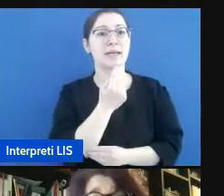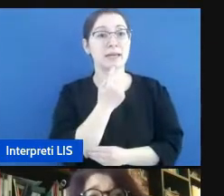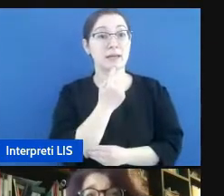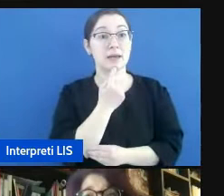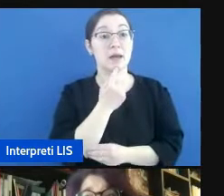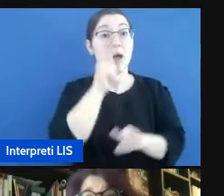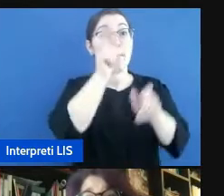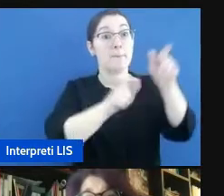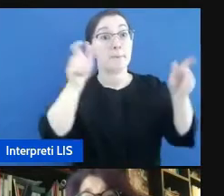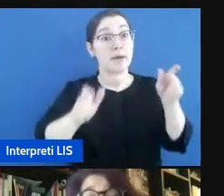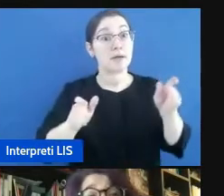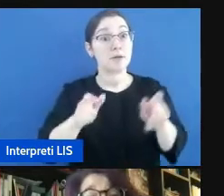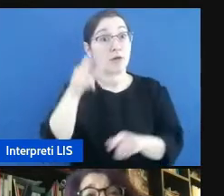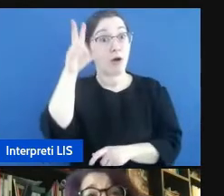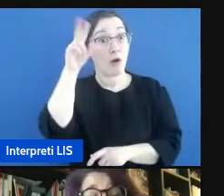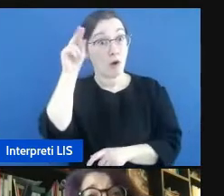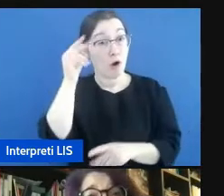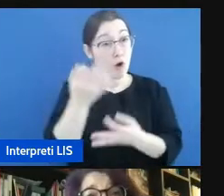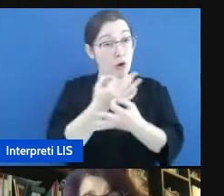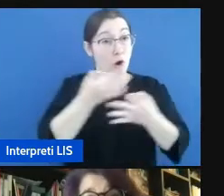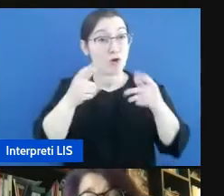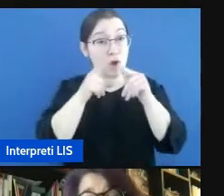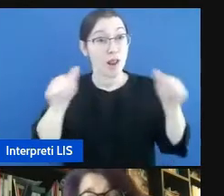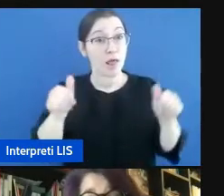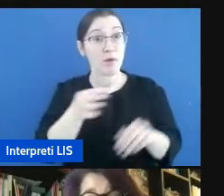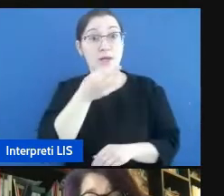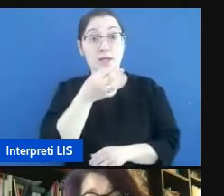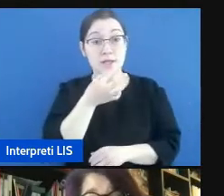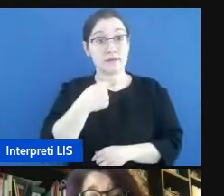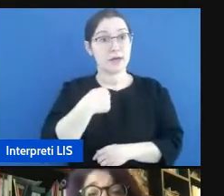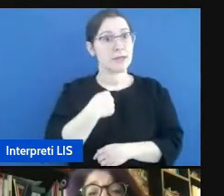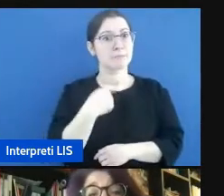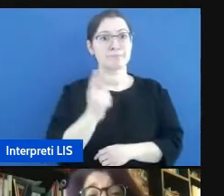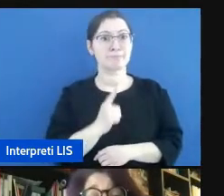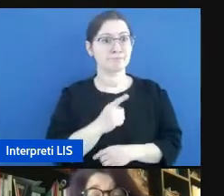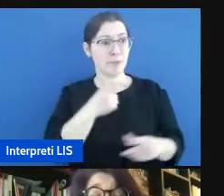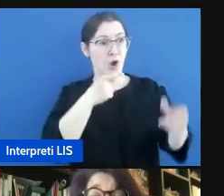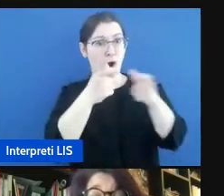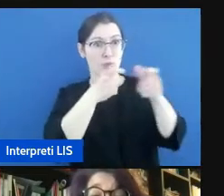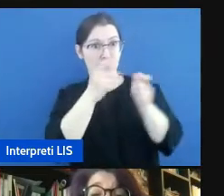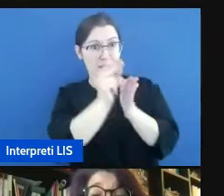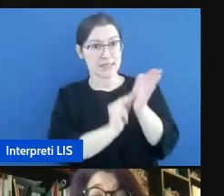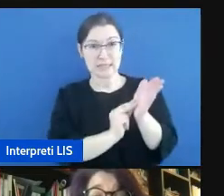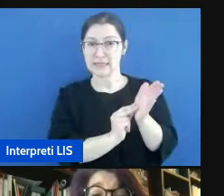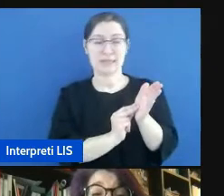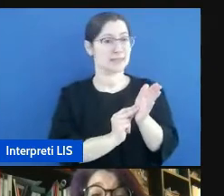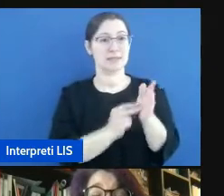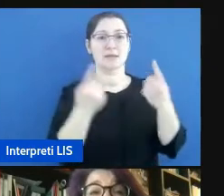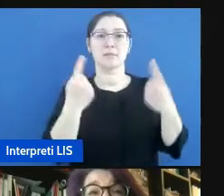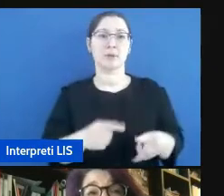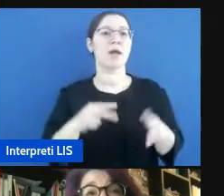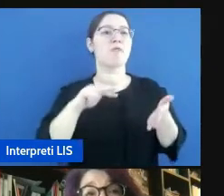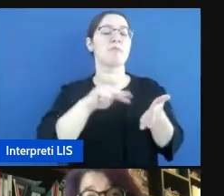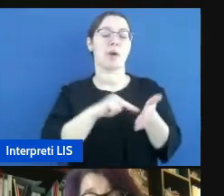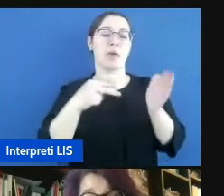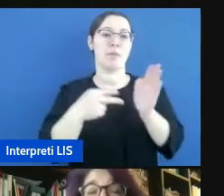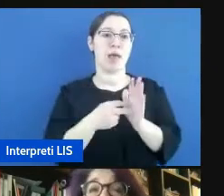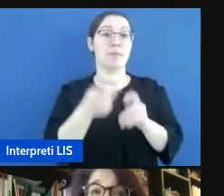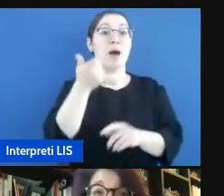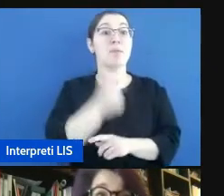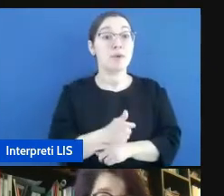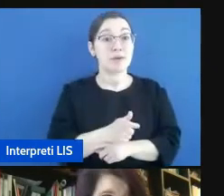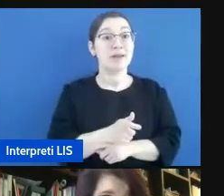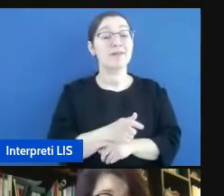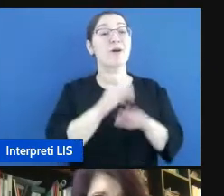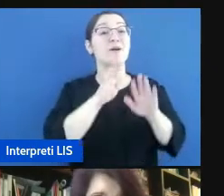non comunicano più in forma scritta. E diventa un problema enorme perché vedono l'altro,